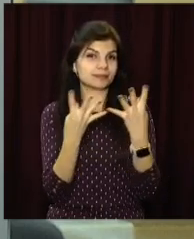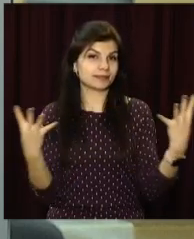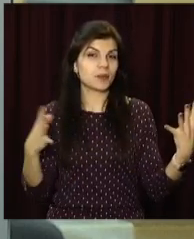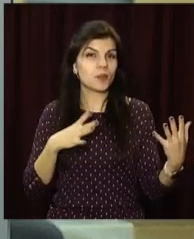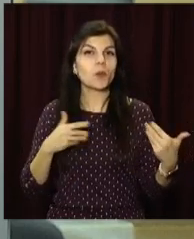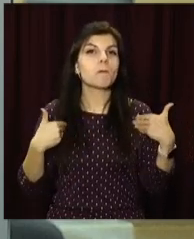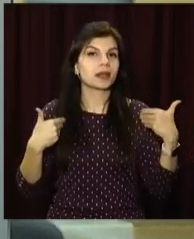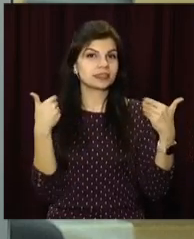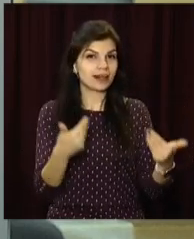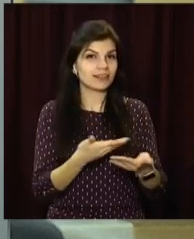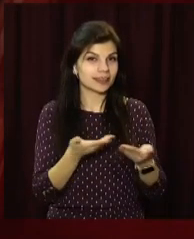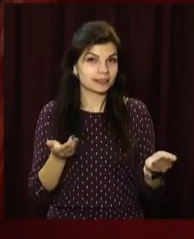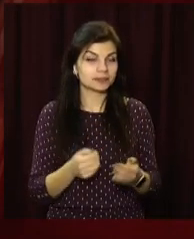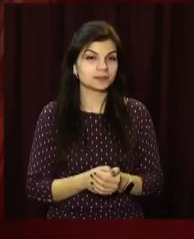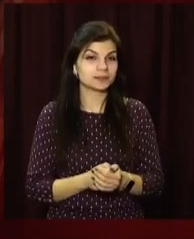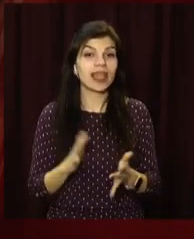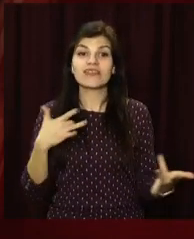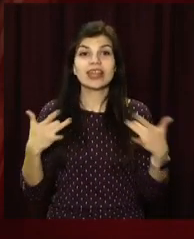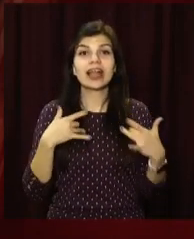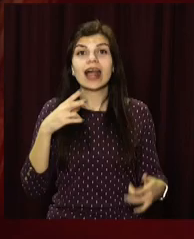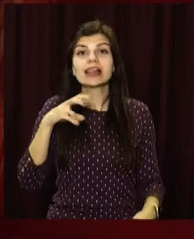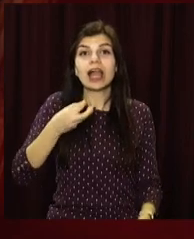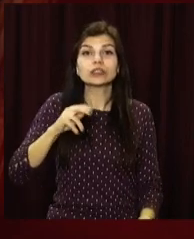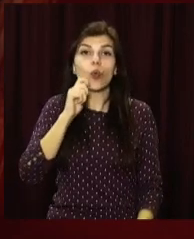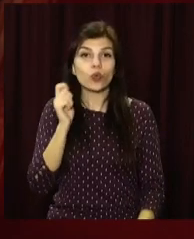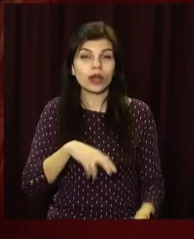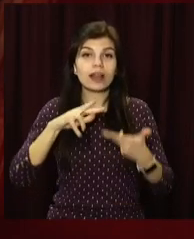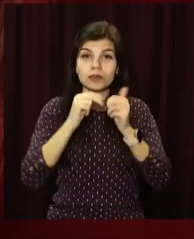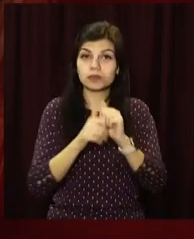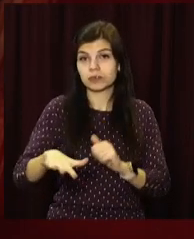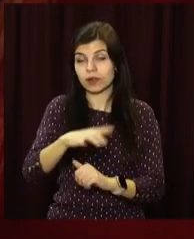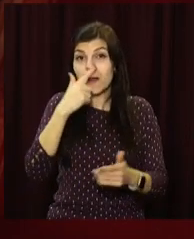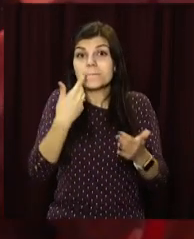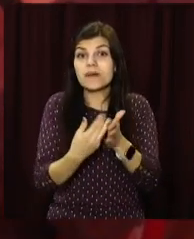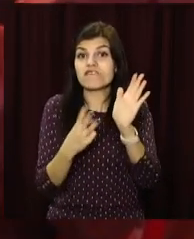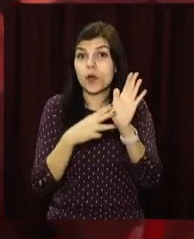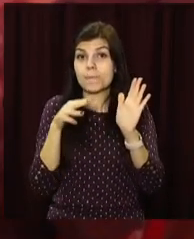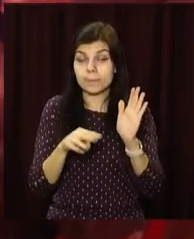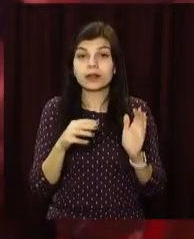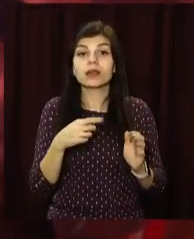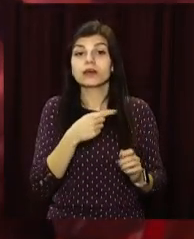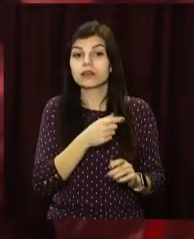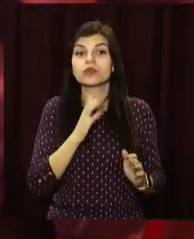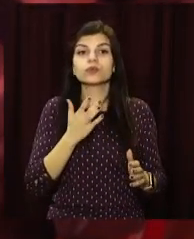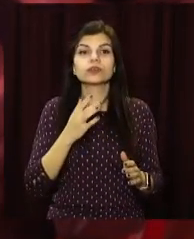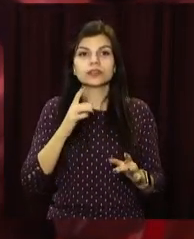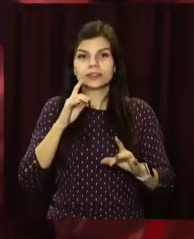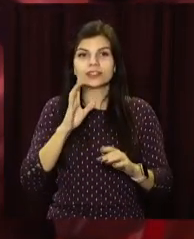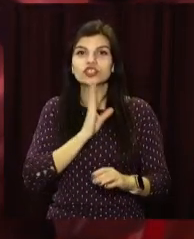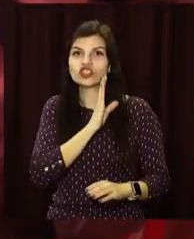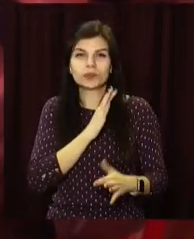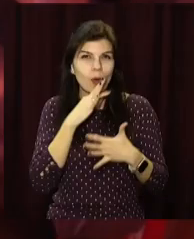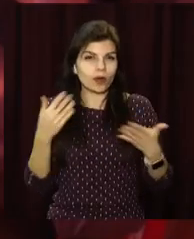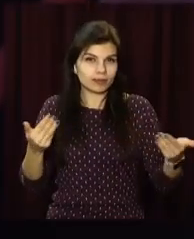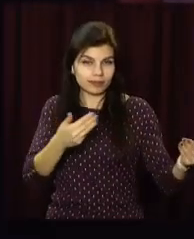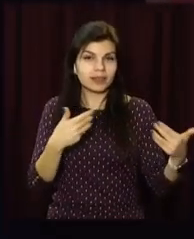'ячеслав Колиш. В Театрі Леси Українки Кам'янскому напередодні 8 березня зібралися видатні жінки міста. Їх